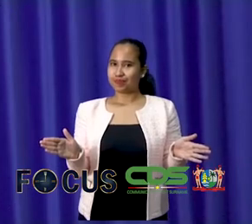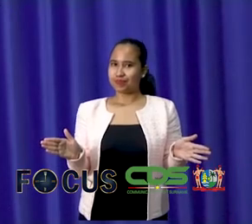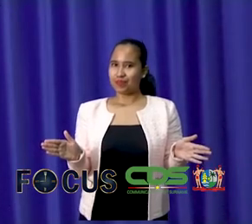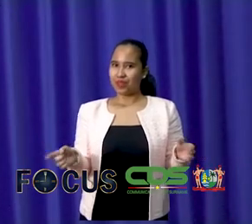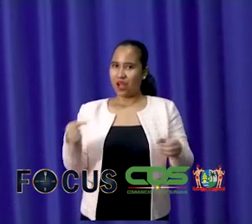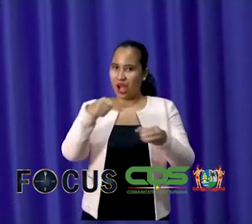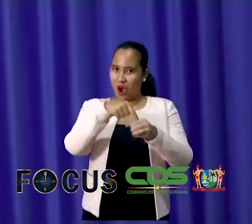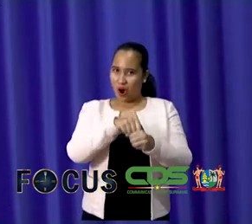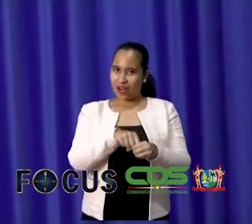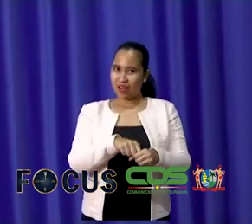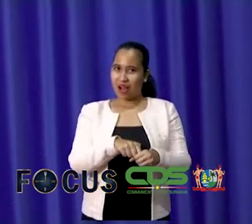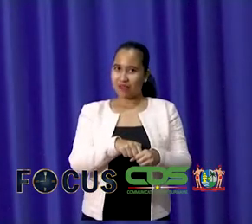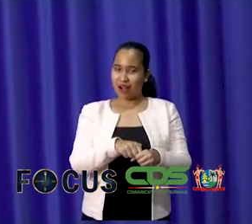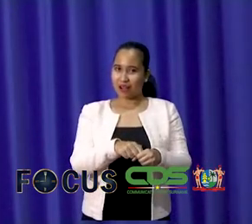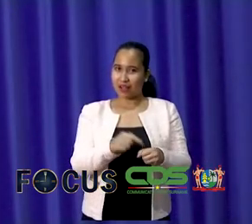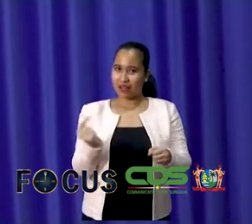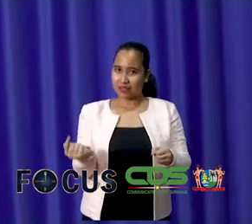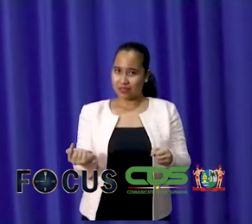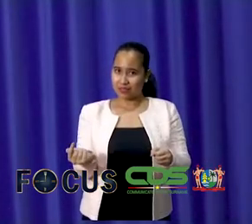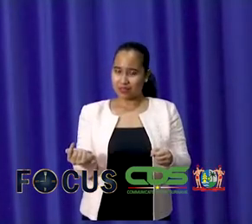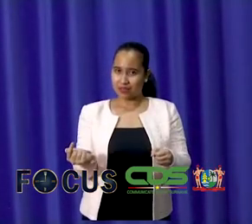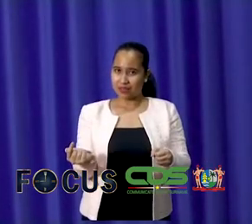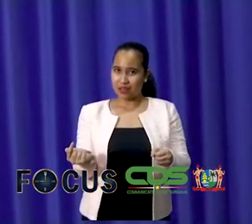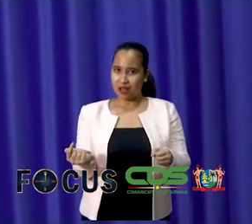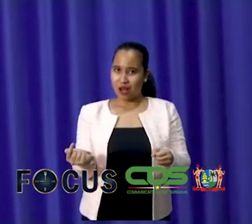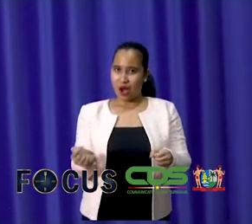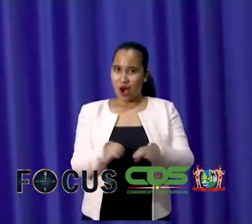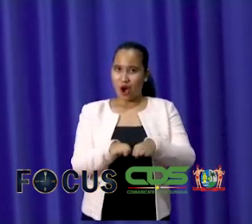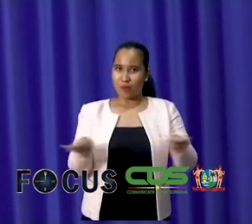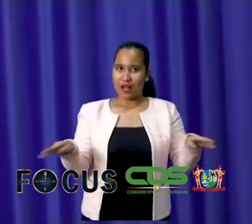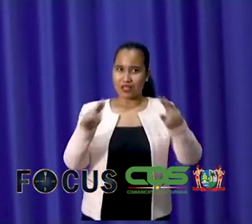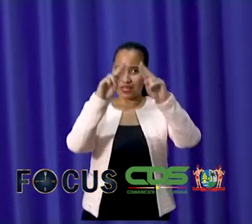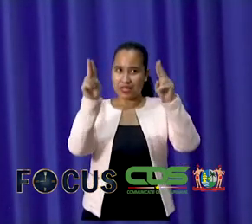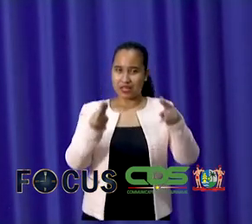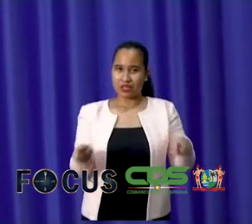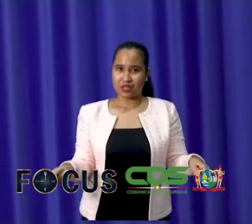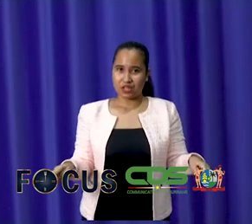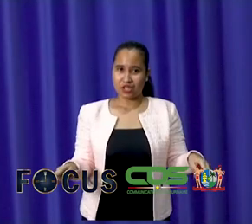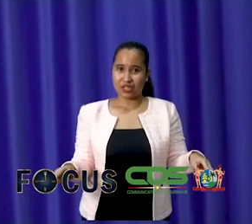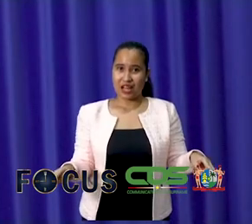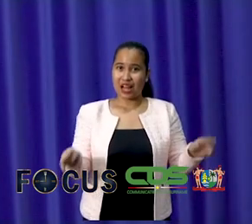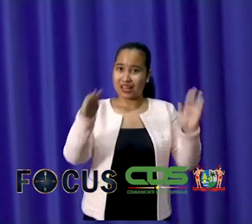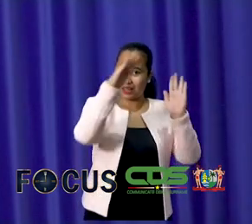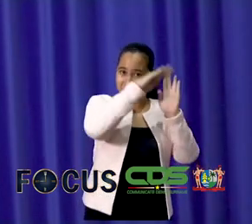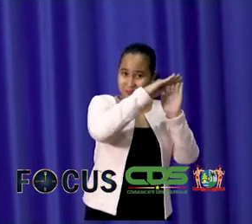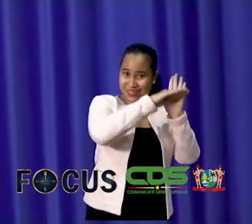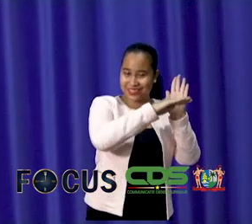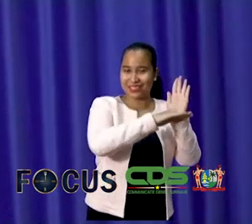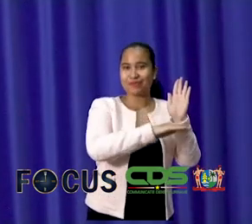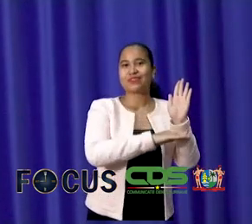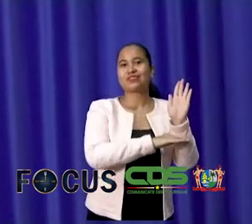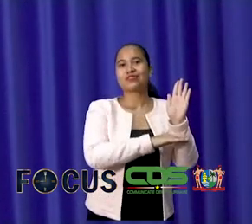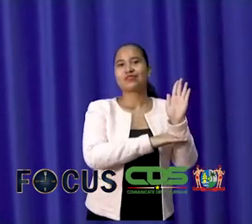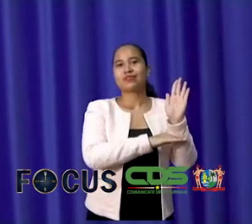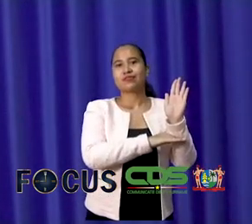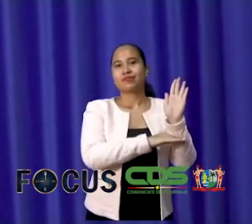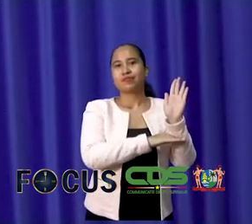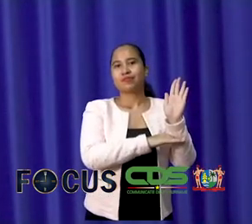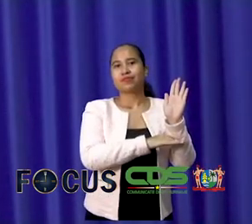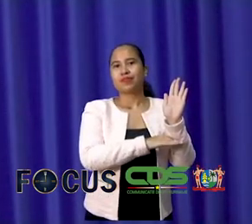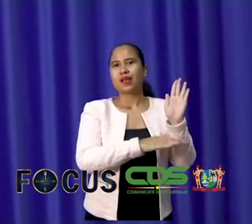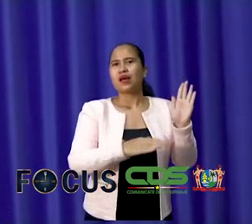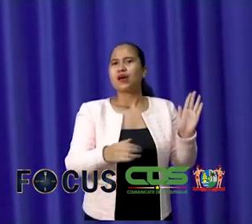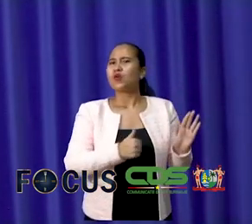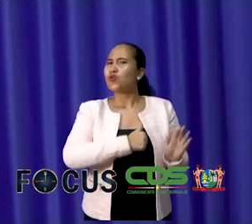onafhankelijk authority op basis van de internationale geldende normen en principes. Graag de voorzitter